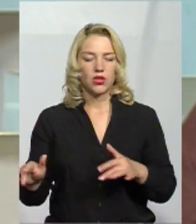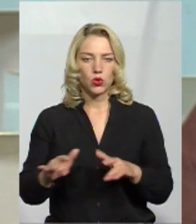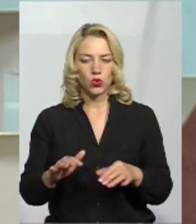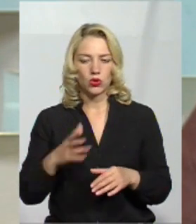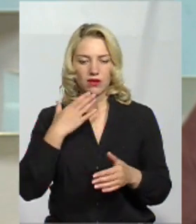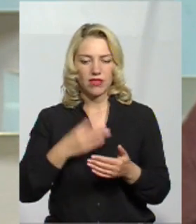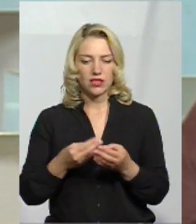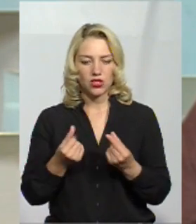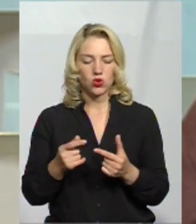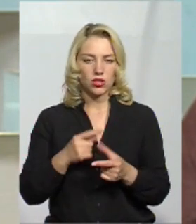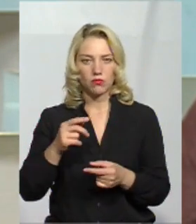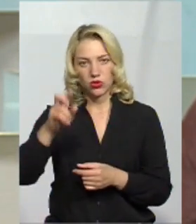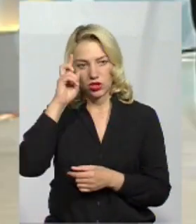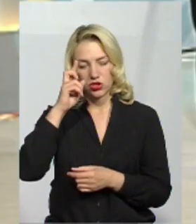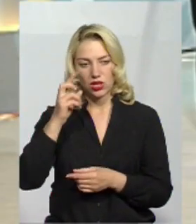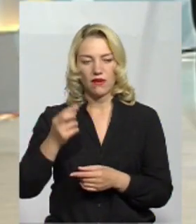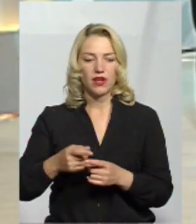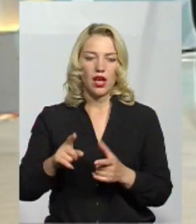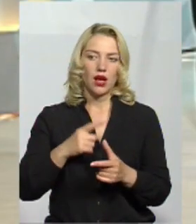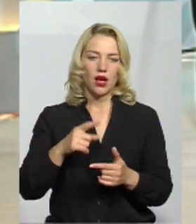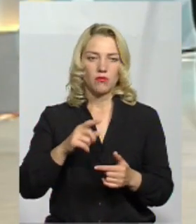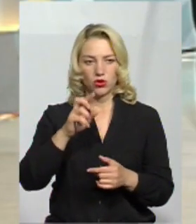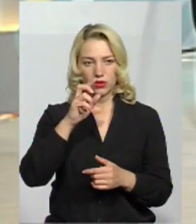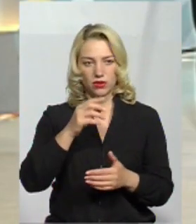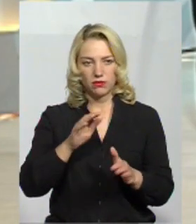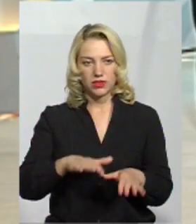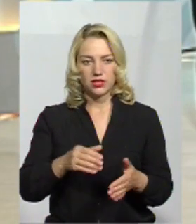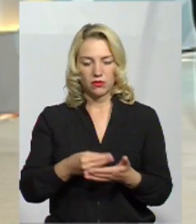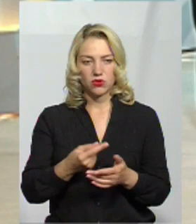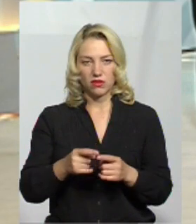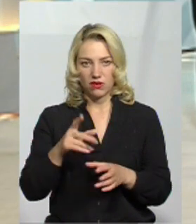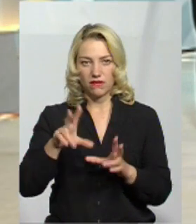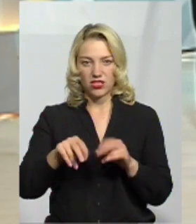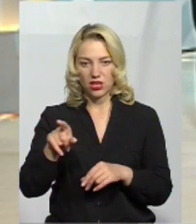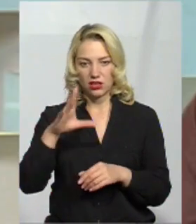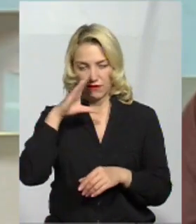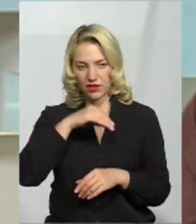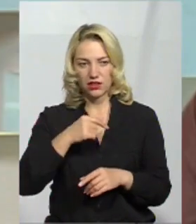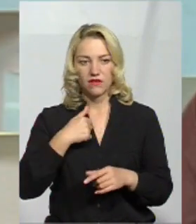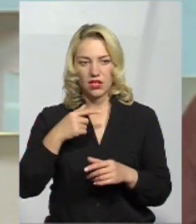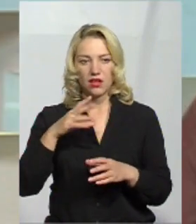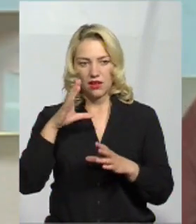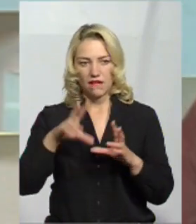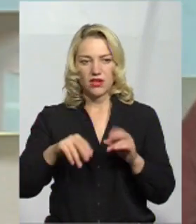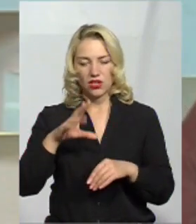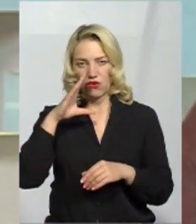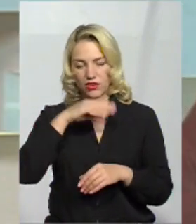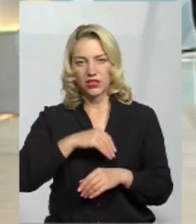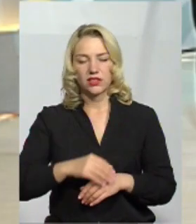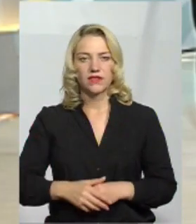кошти або кошти держави чи бюджету місцевого, будь ласка. Ну, ефективним вважаєте такий спосіб? Вважаю, що ефективним.